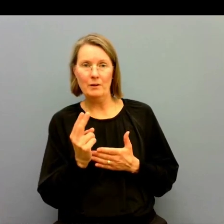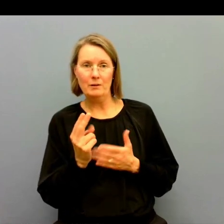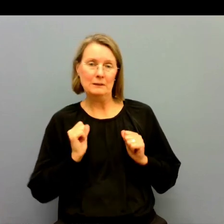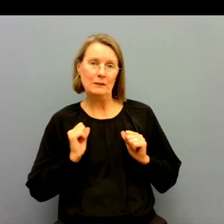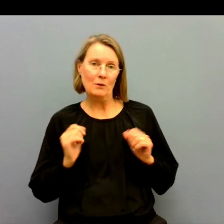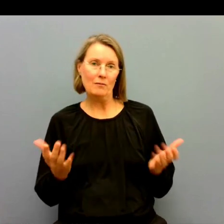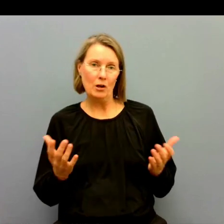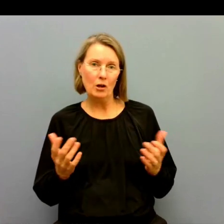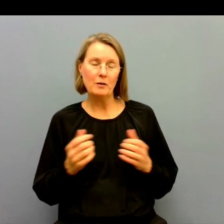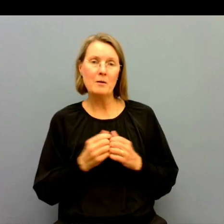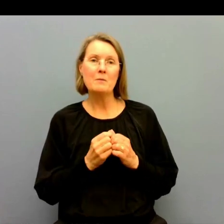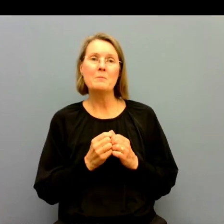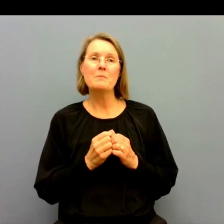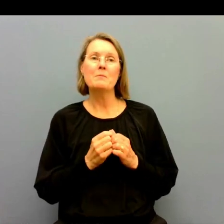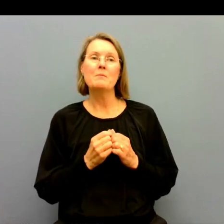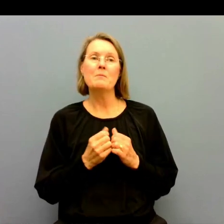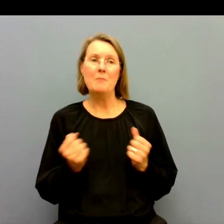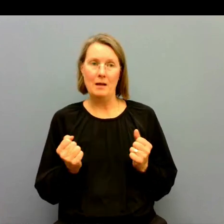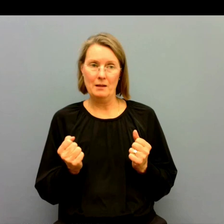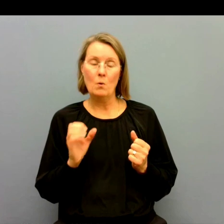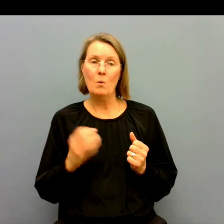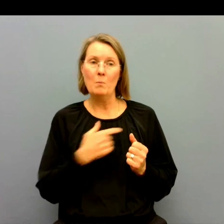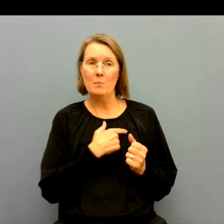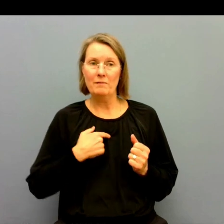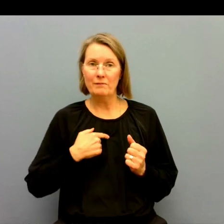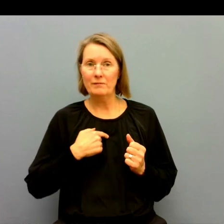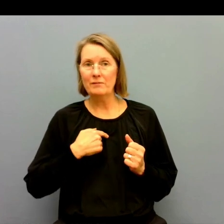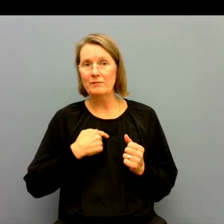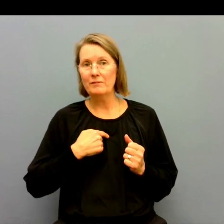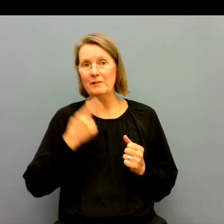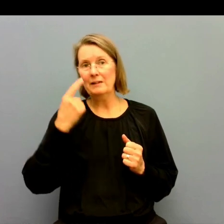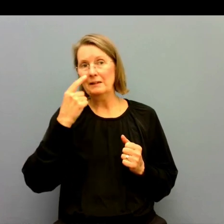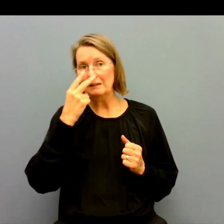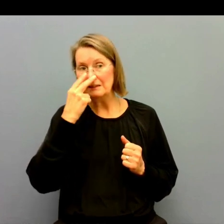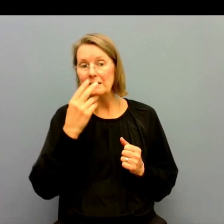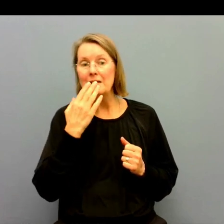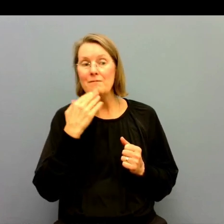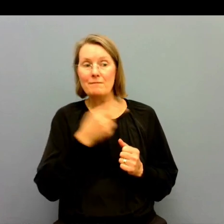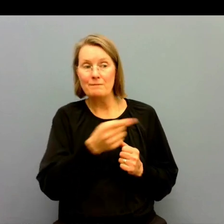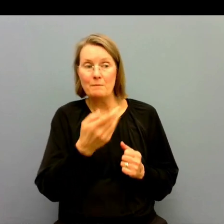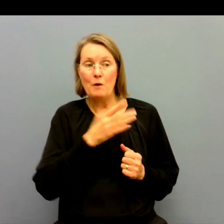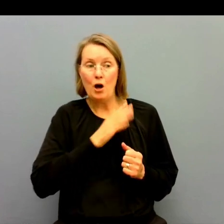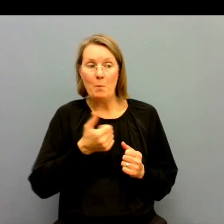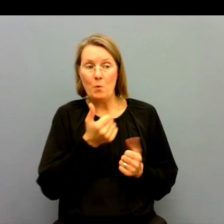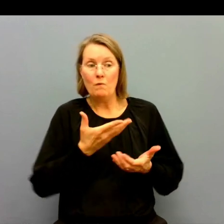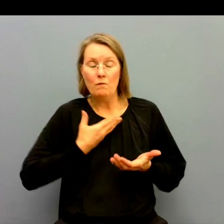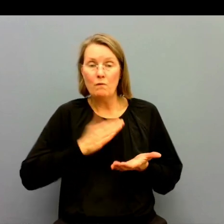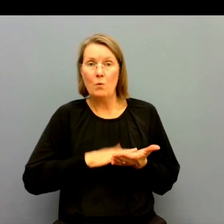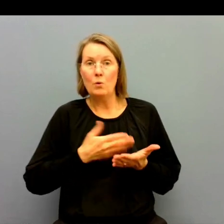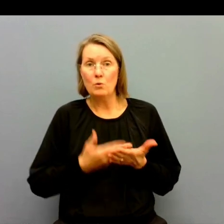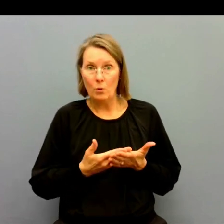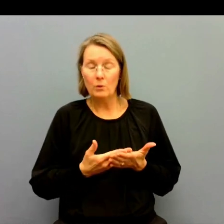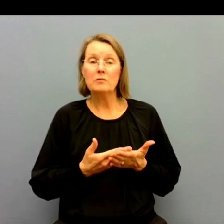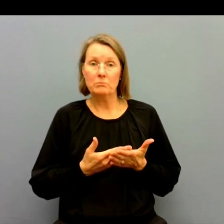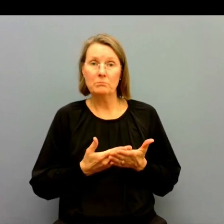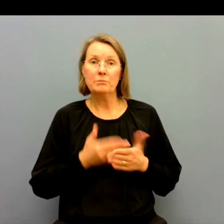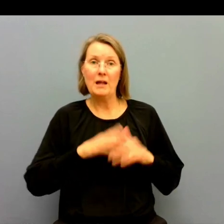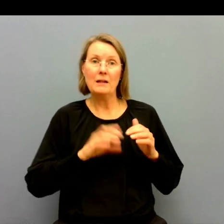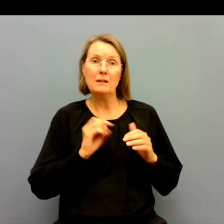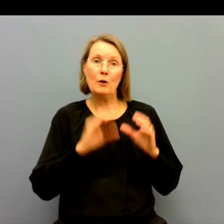här. Av naturlig anledning. Men tittar vi på de då som har behov av tolka så är ju inte minst det här